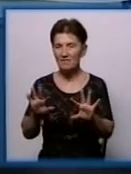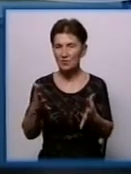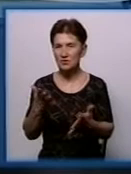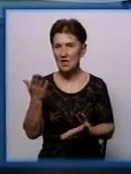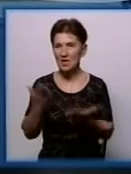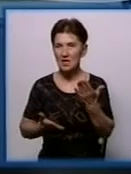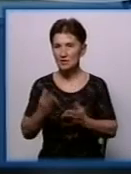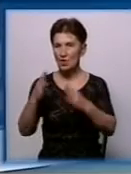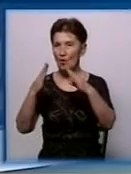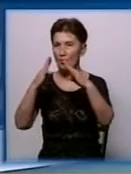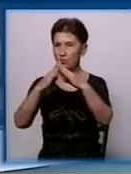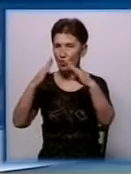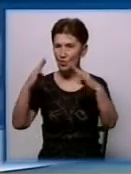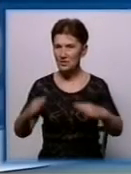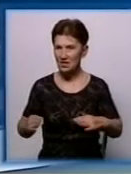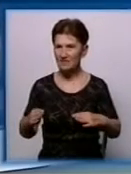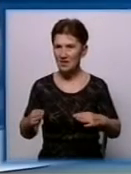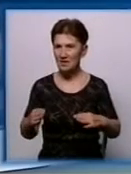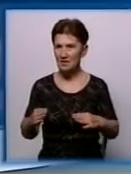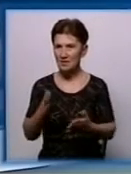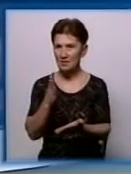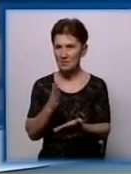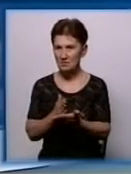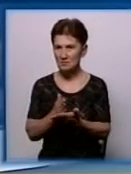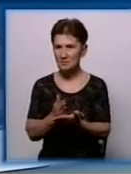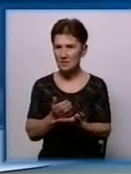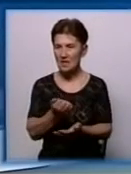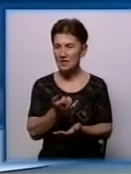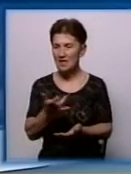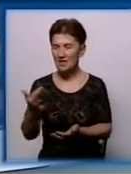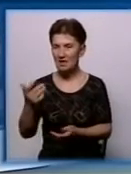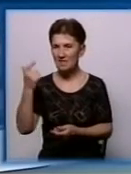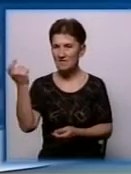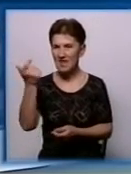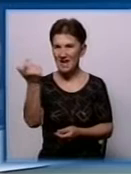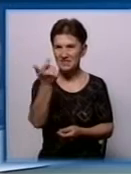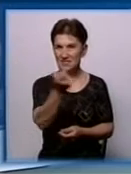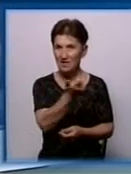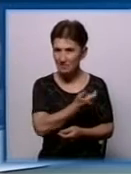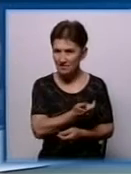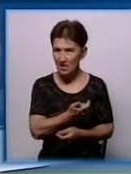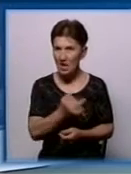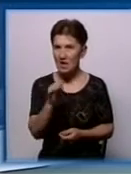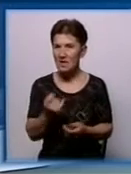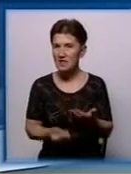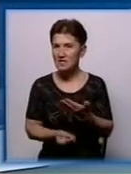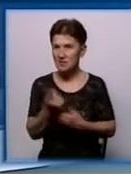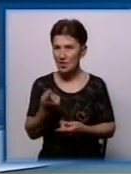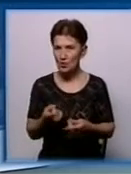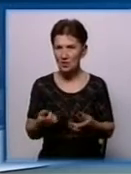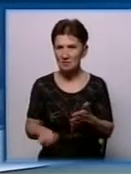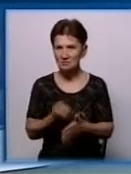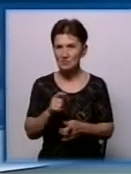будівля, відповідно, має декілька власників, і недоліки виявлені таким чином, що